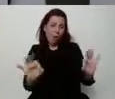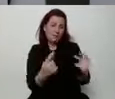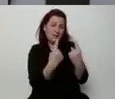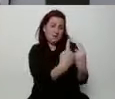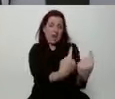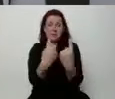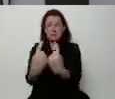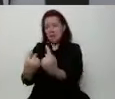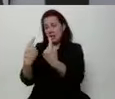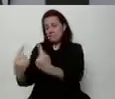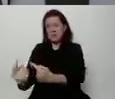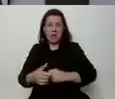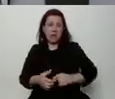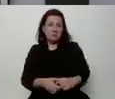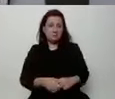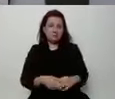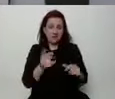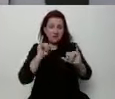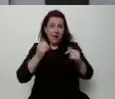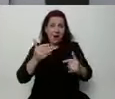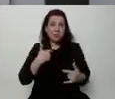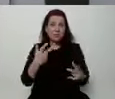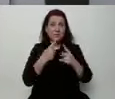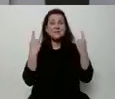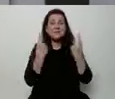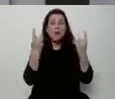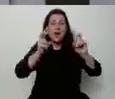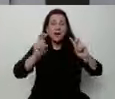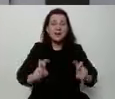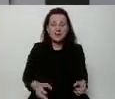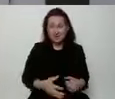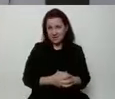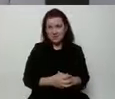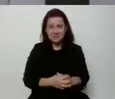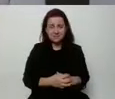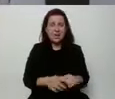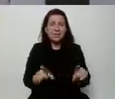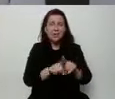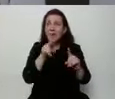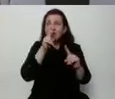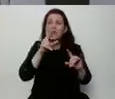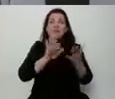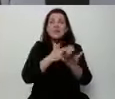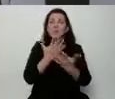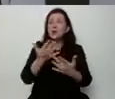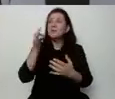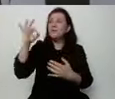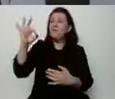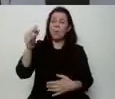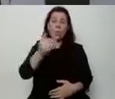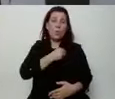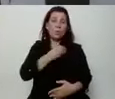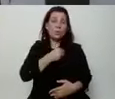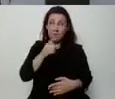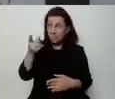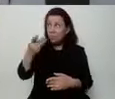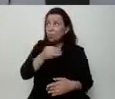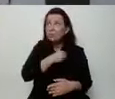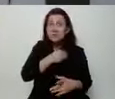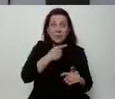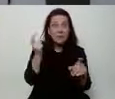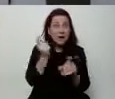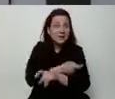sobie w momencie kryzysu. Ale również widzicie Państwo, co się dzieje, jeżeli chodzi o uczciwość. To ma być uczciwe państwo,